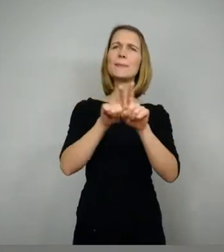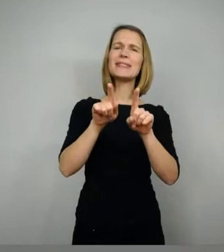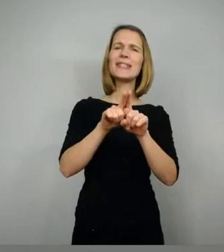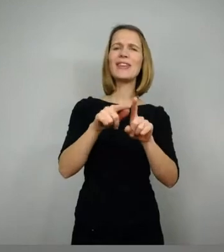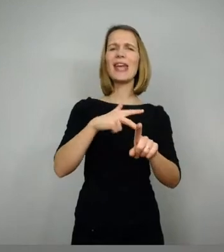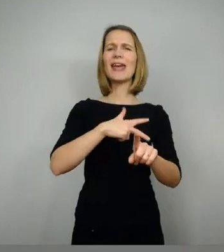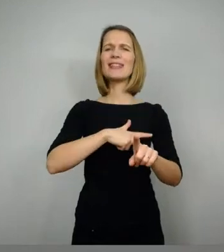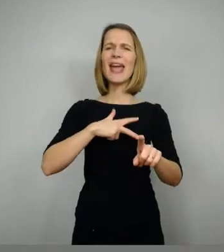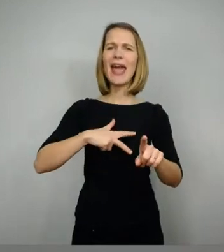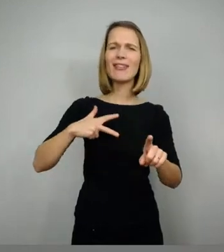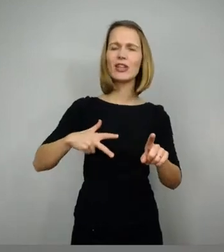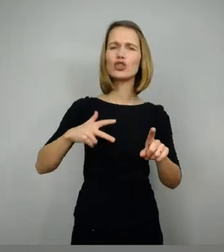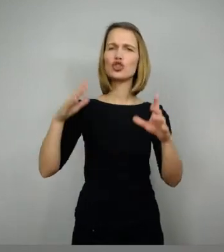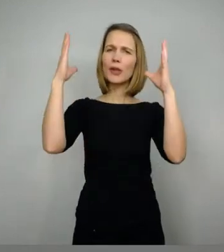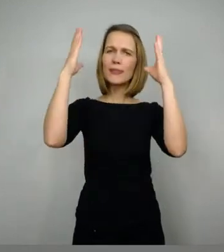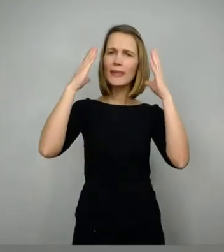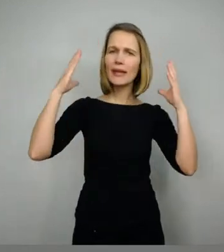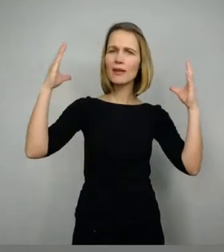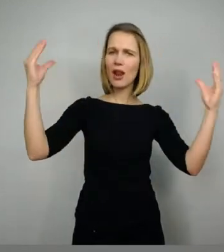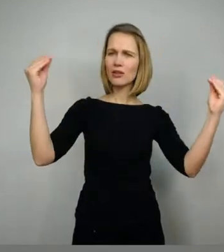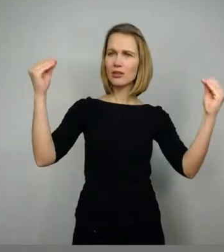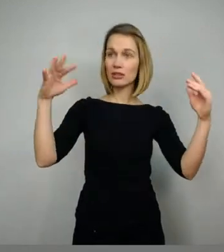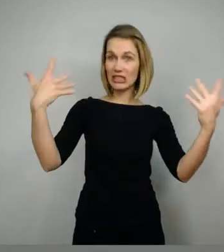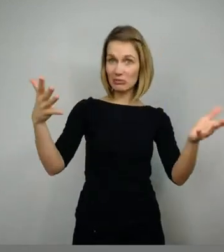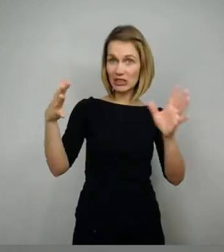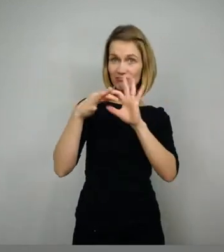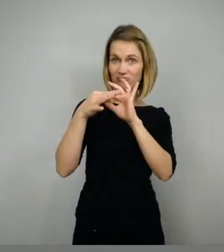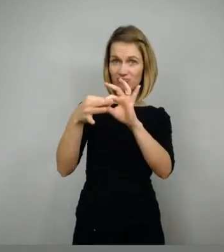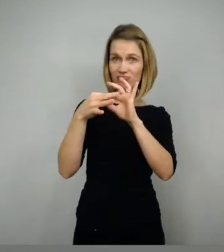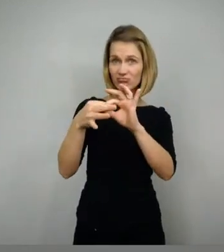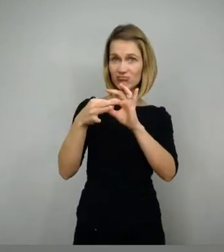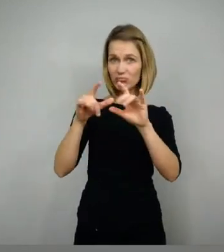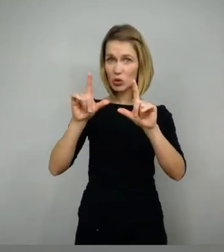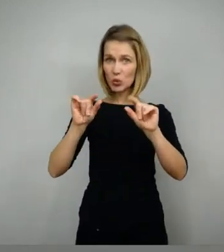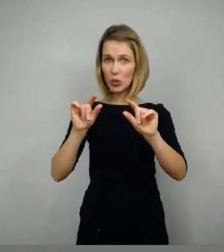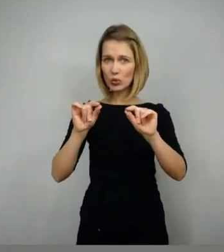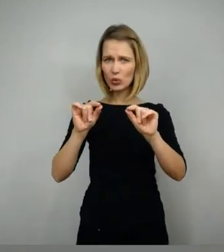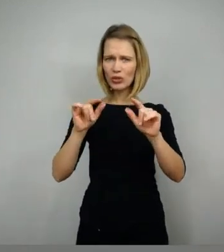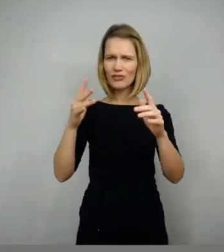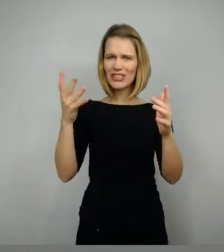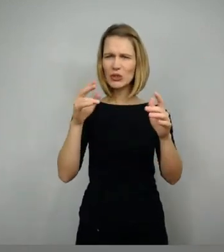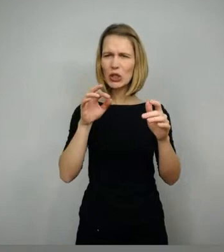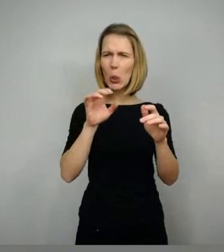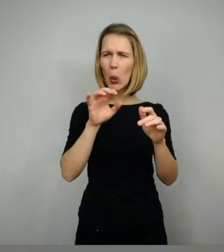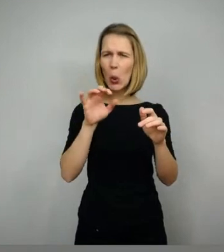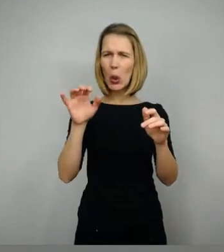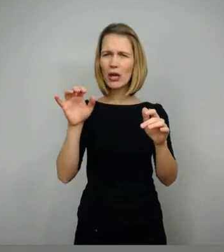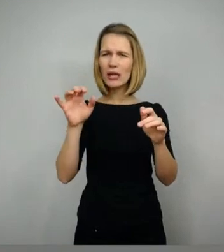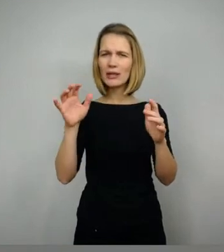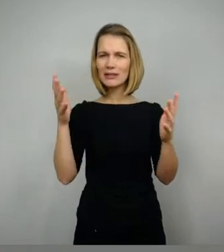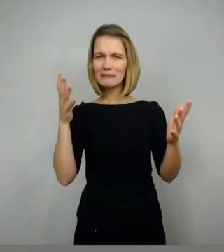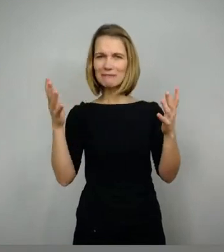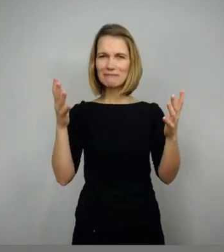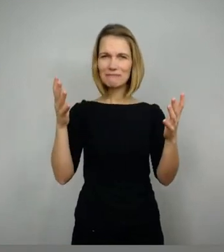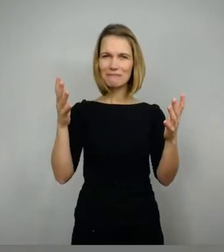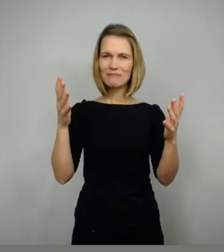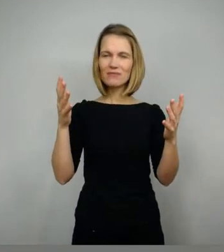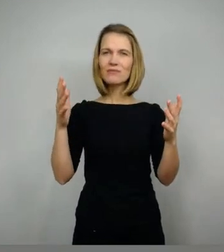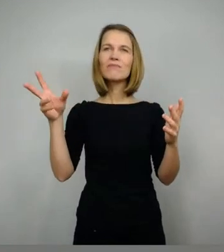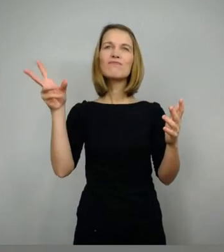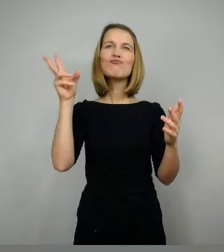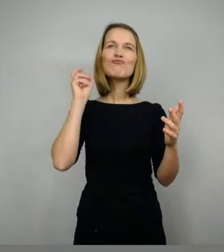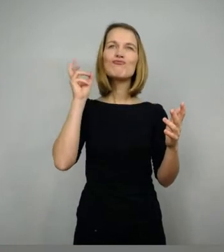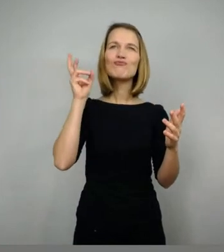vielleicht irgendwie eine Bedeutung, dass es dieses, was war das, frühere Neuhochdeutsch, glaube ich, also vom Klang her so ähnlich ist?